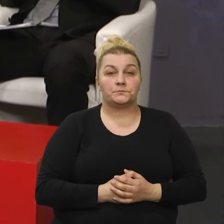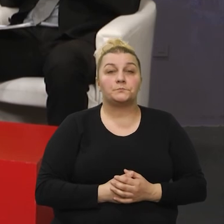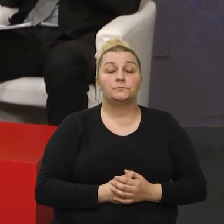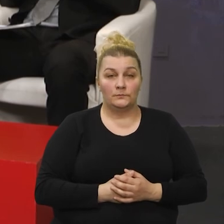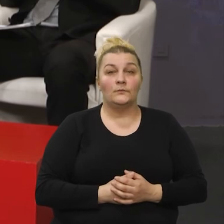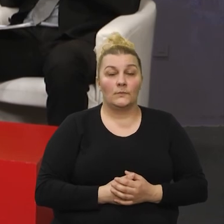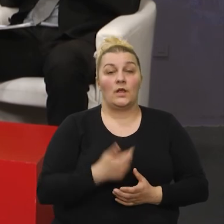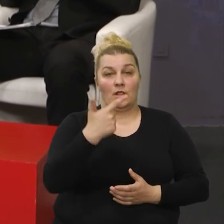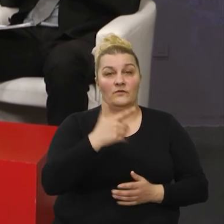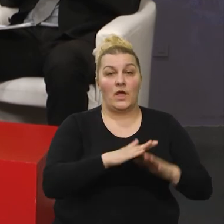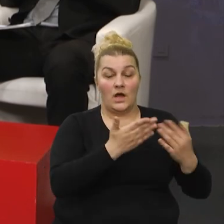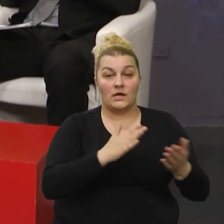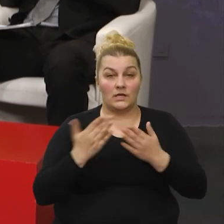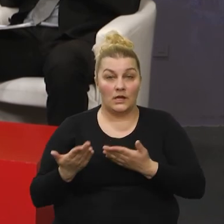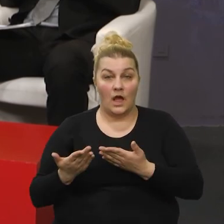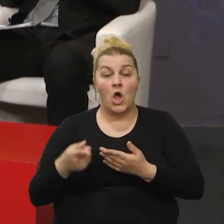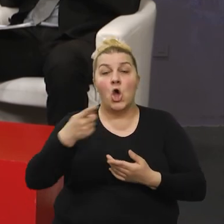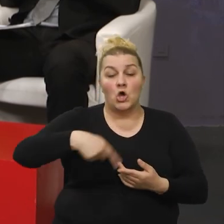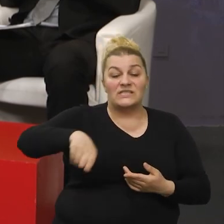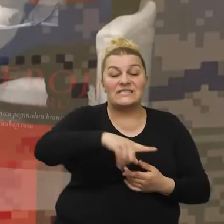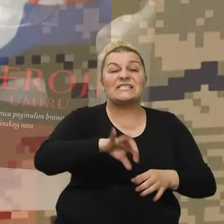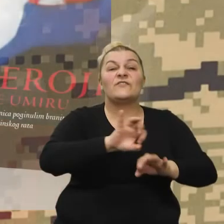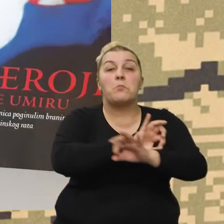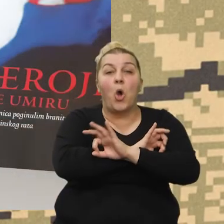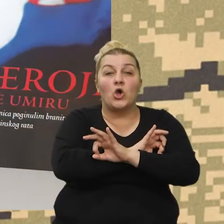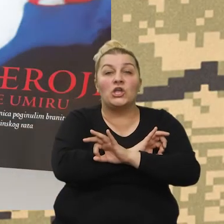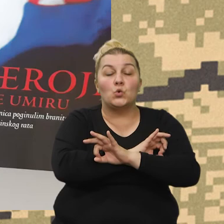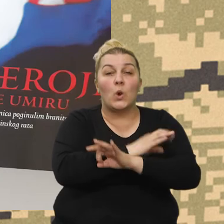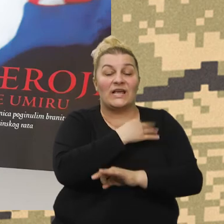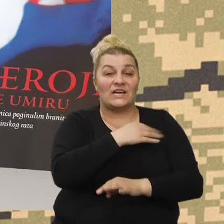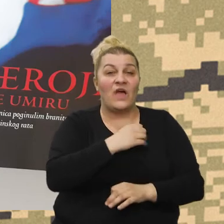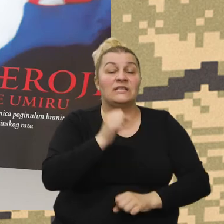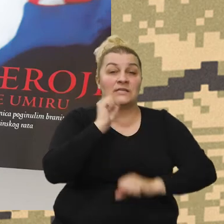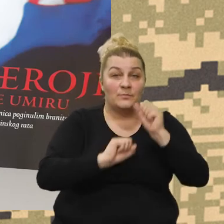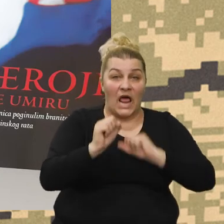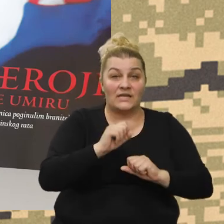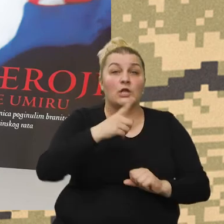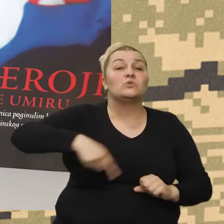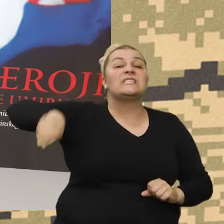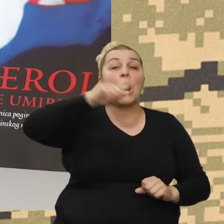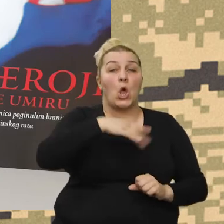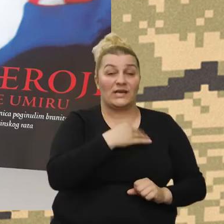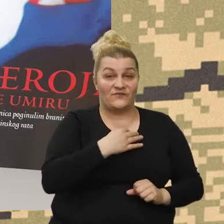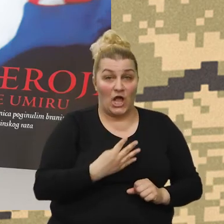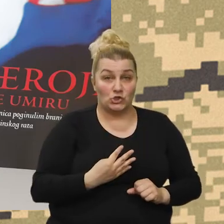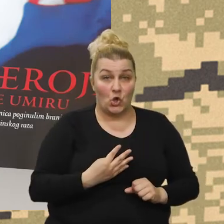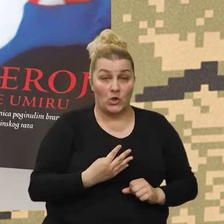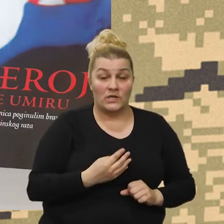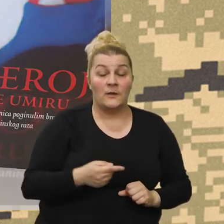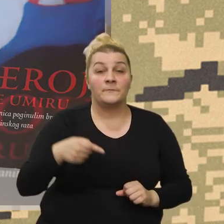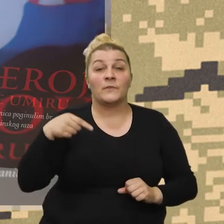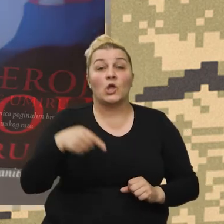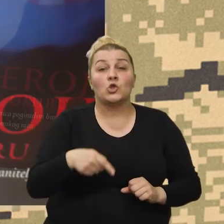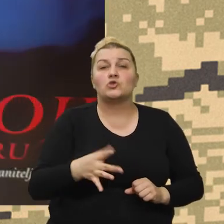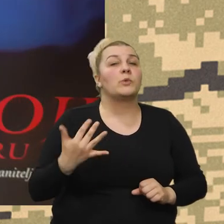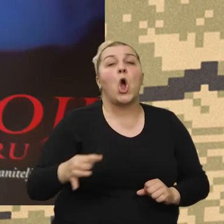dvije su knjige. To su svi poginuli hrvatski branitelji domovinskog rata u cijeloj Hrvatskoj. I tu su bar